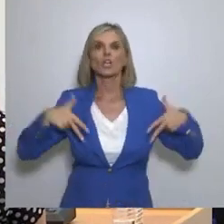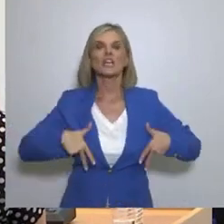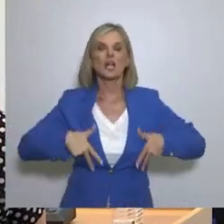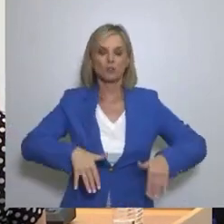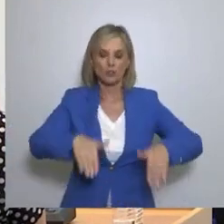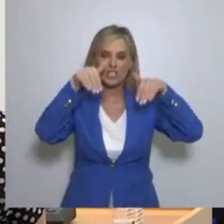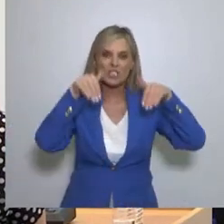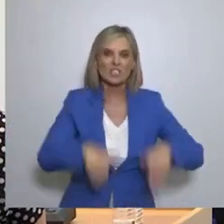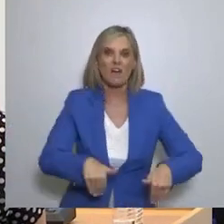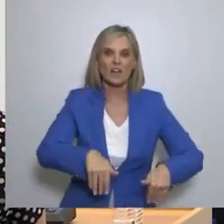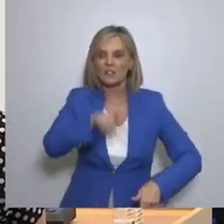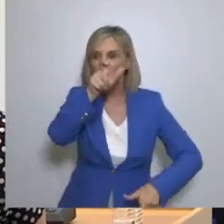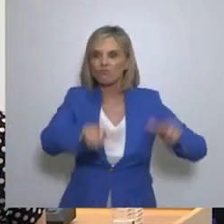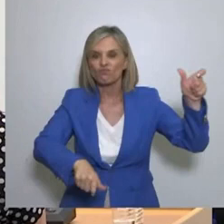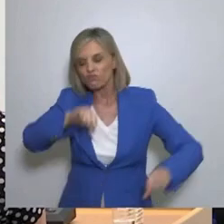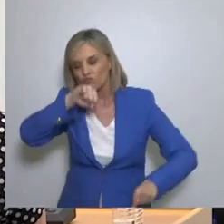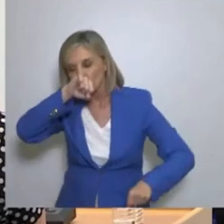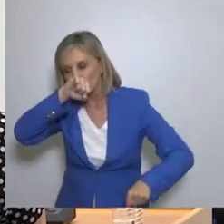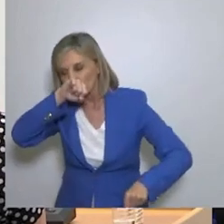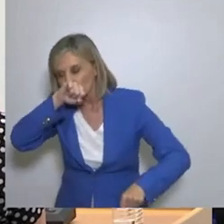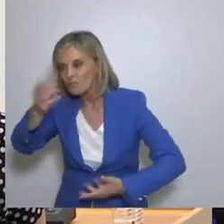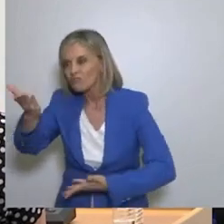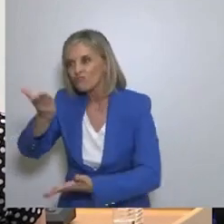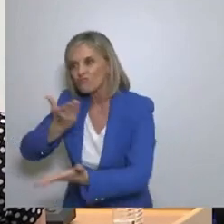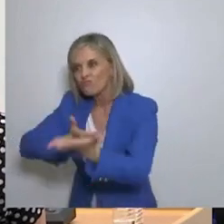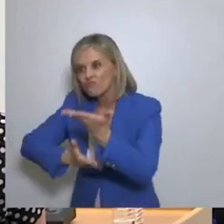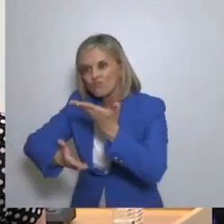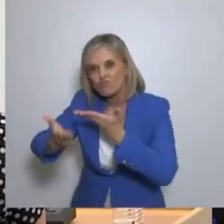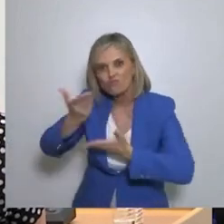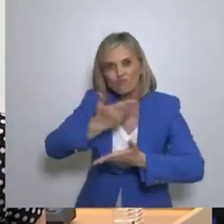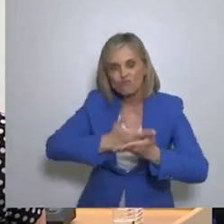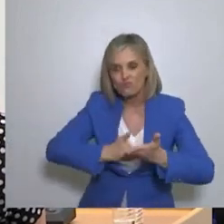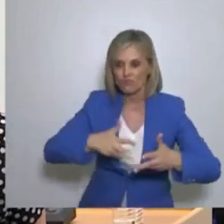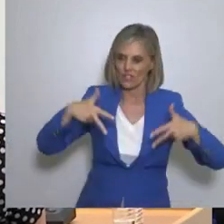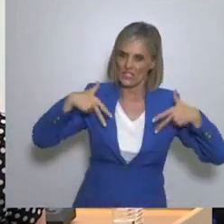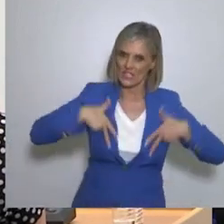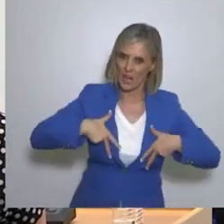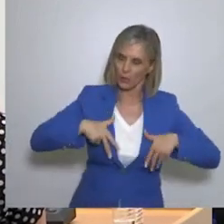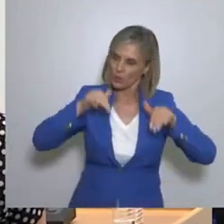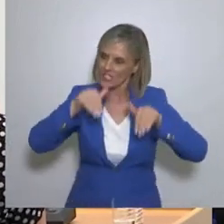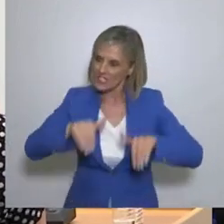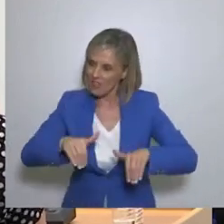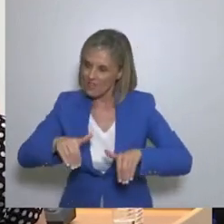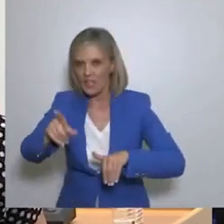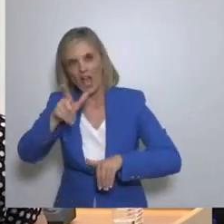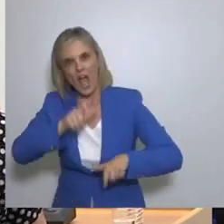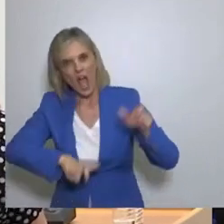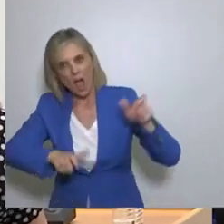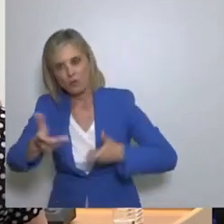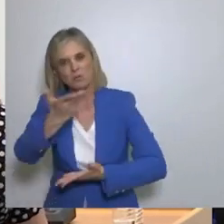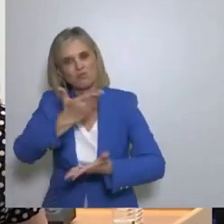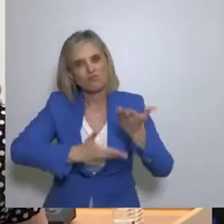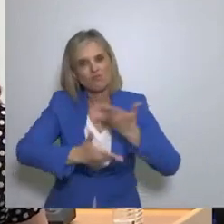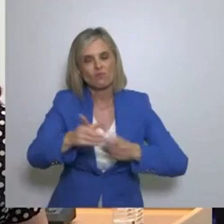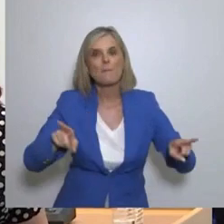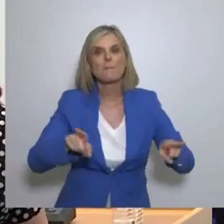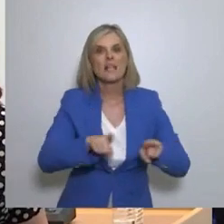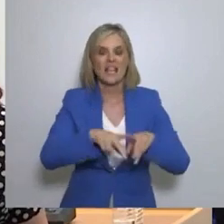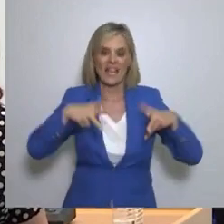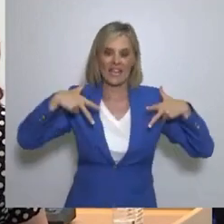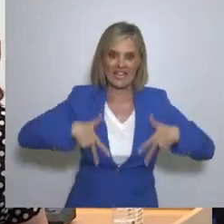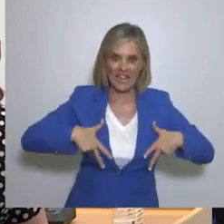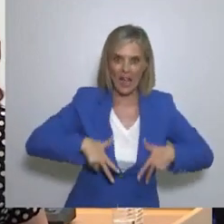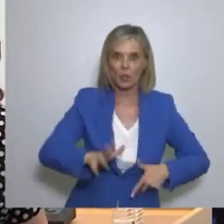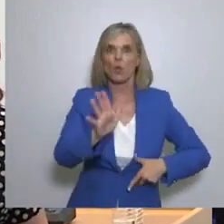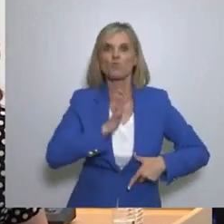πολίτη Και εκεί ο σεβασμός είναι αμοιβαιότητα Και επιστρέφει ο σεβασμός ο πολίτης Στο δύο το κράτος Γιατί κράτος και πολίτης είναι το ίδιο και το